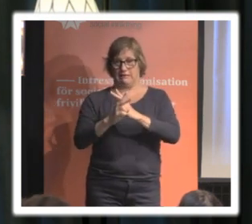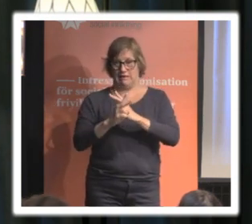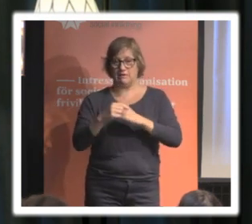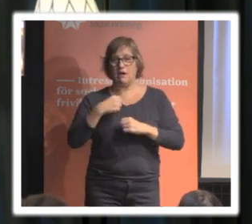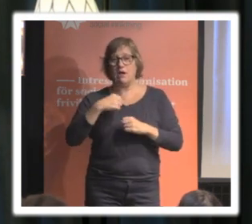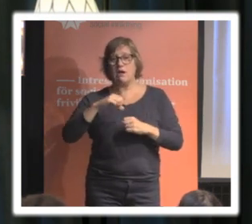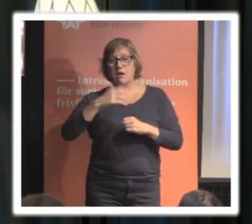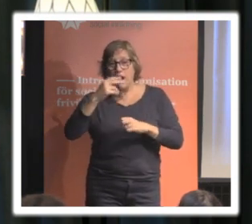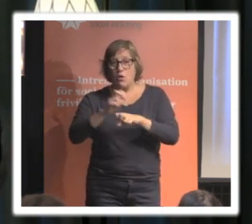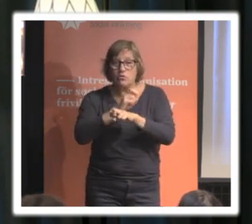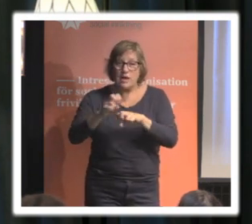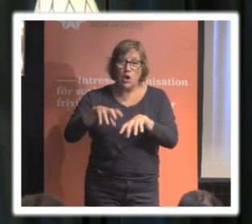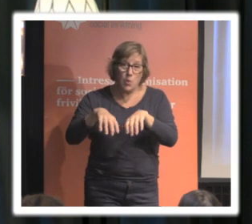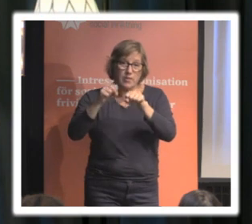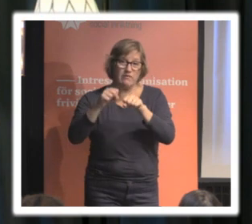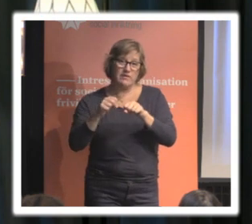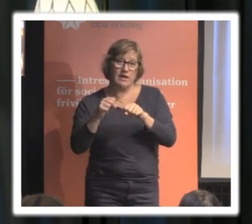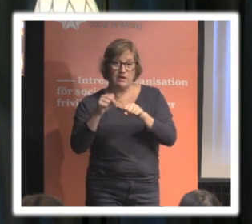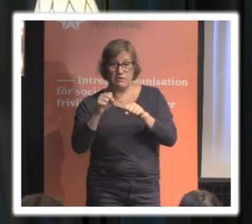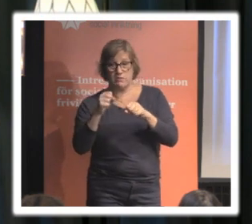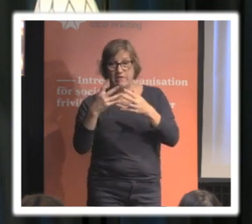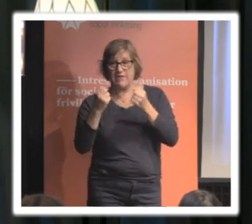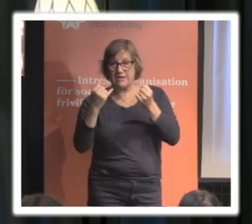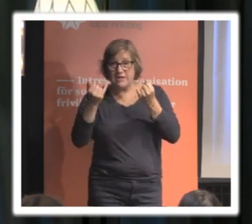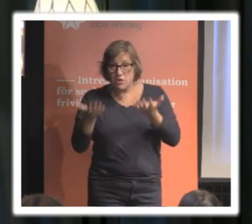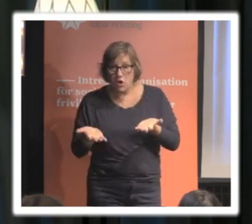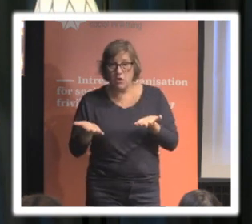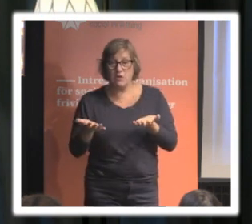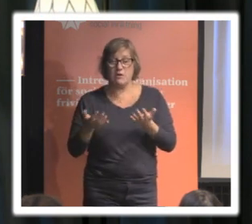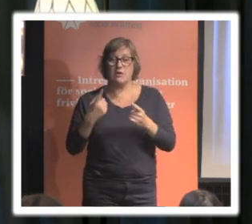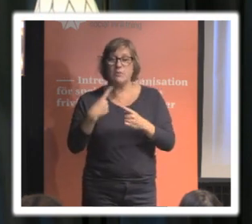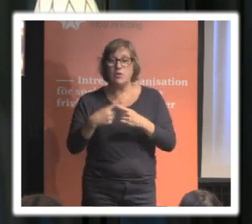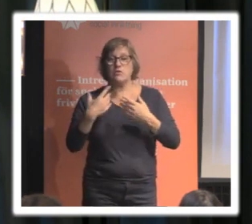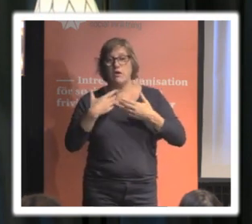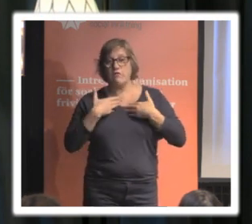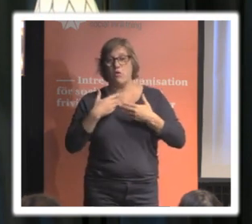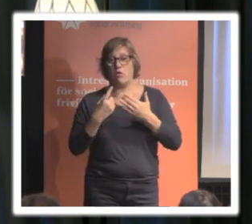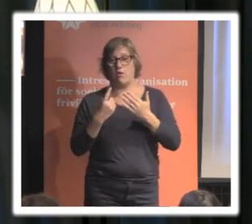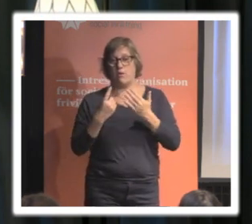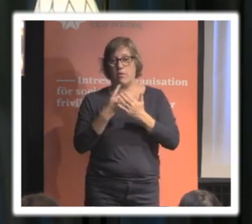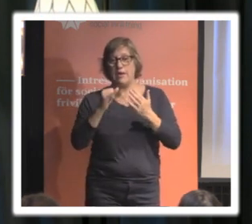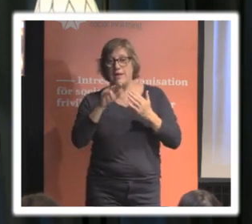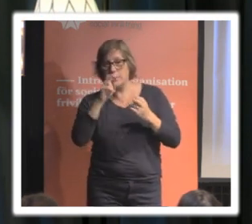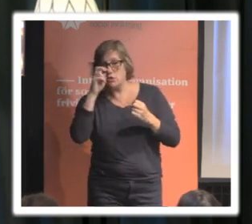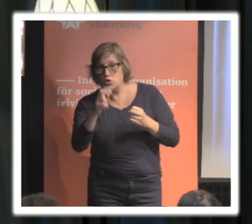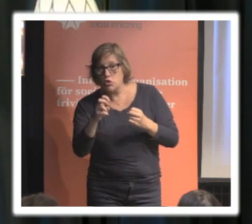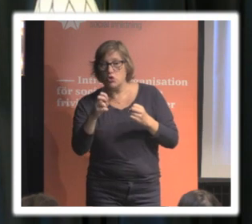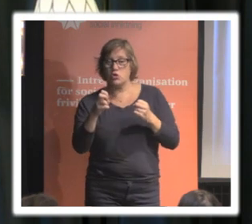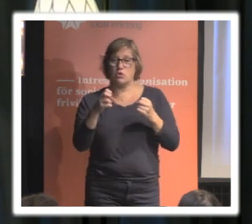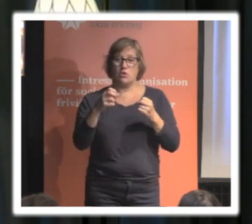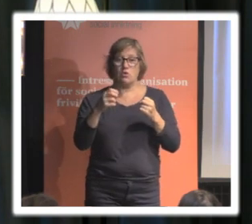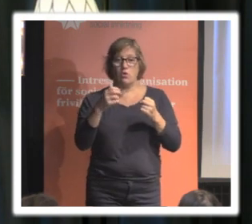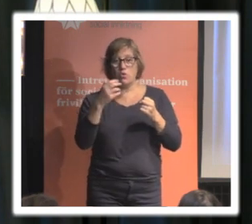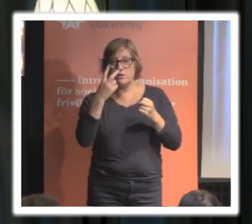uppgifter som är riktiga idag och att kunna få insyn och förståelse för vilka identiteter som har